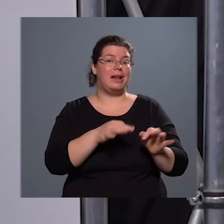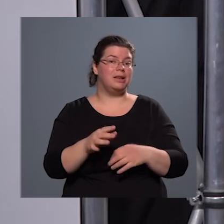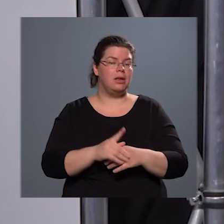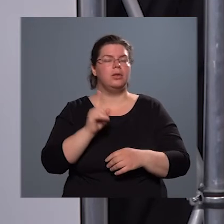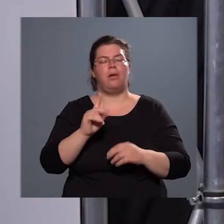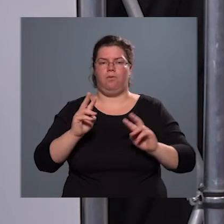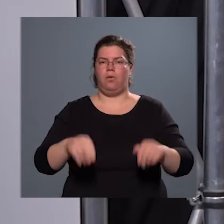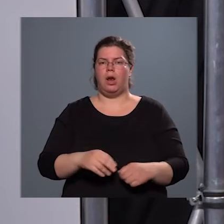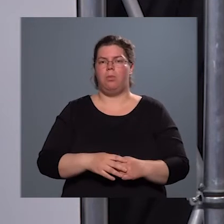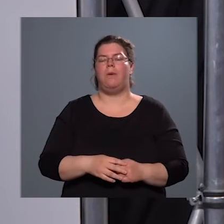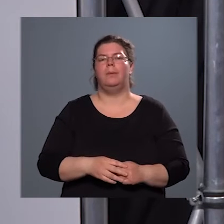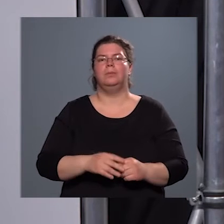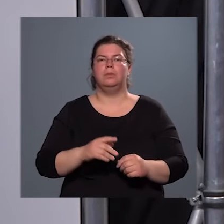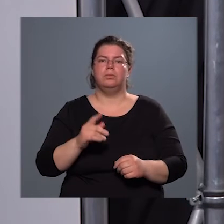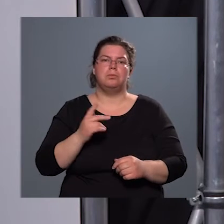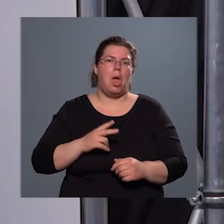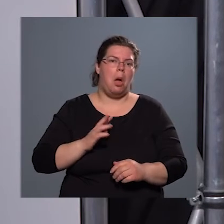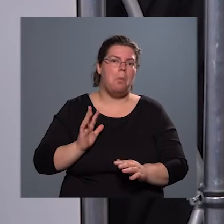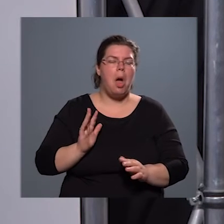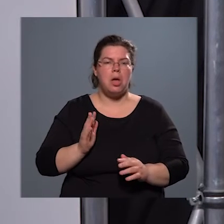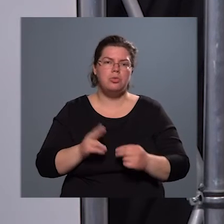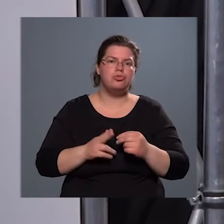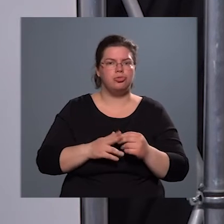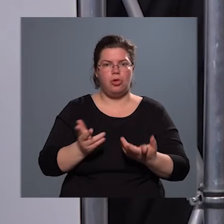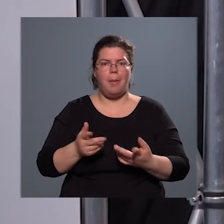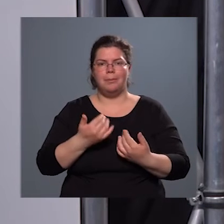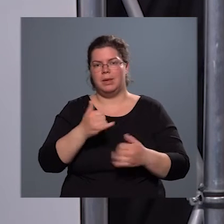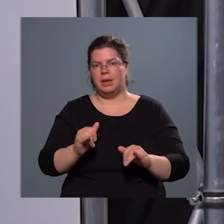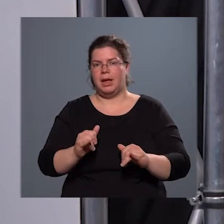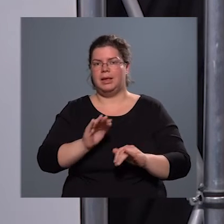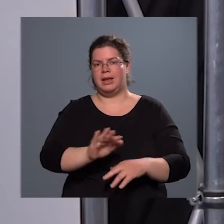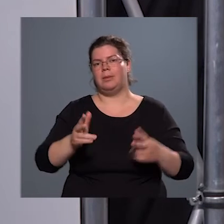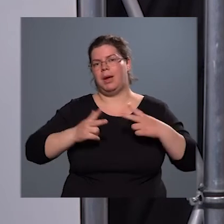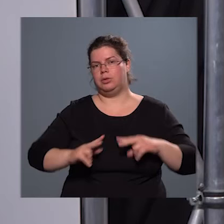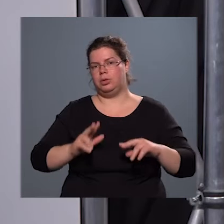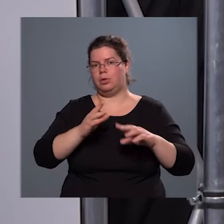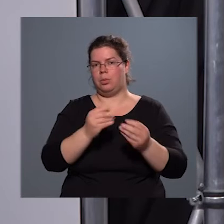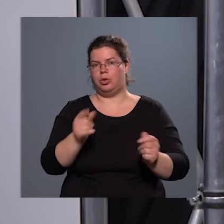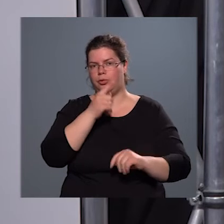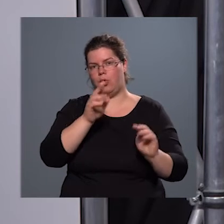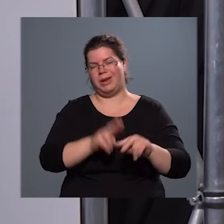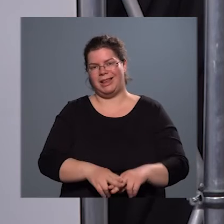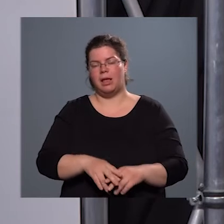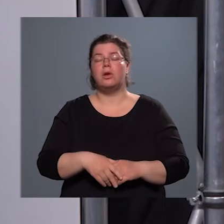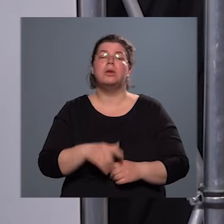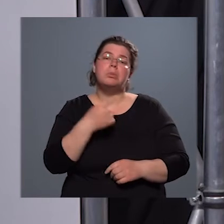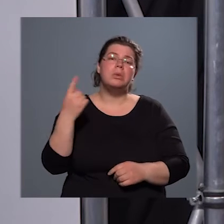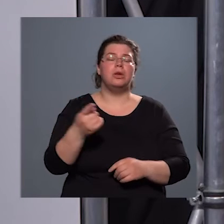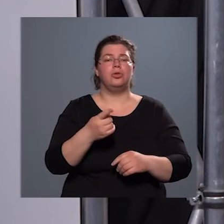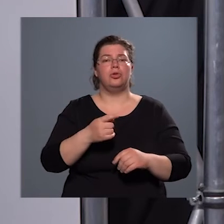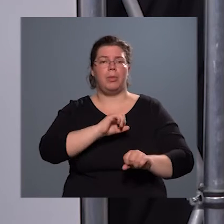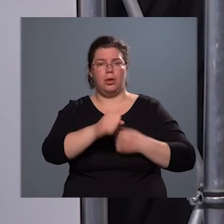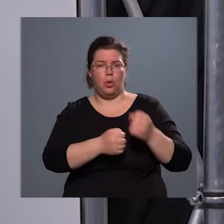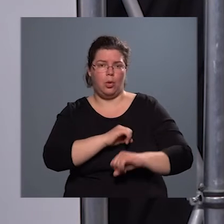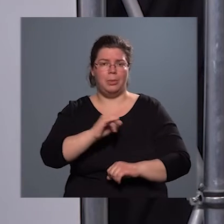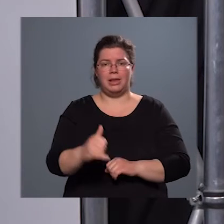de valóban ez hamarosan mindenki számára megnyugtató módon rendeződik. Tehát mi is ügyekszünk, illetve az önkormányzat is,